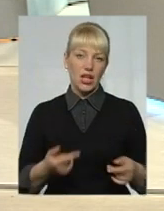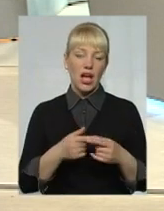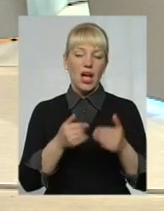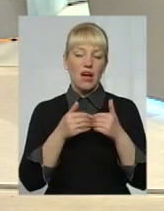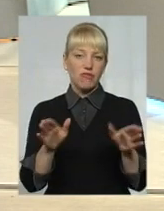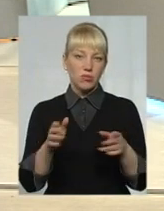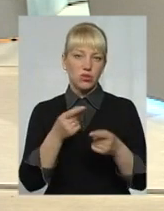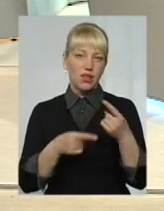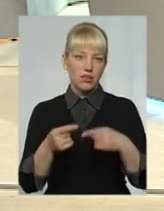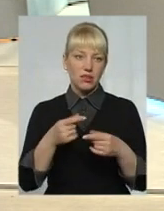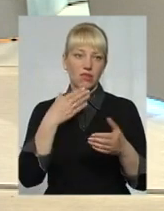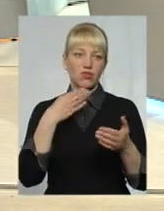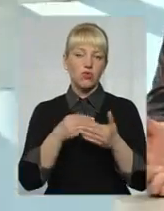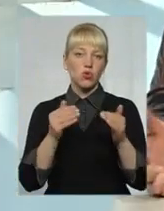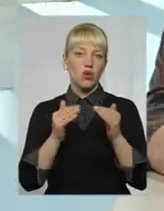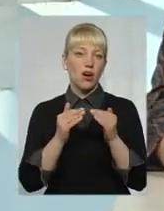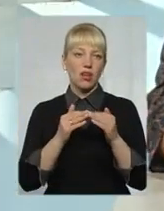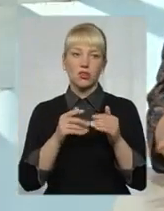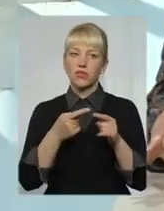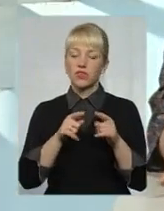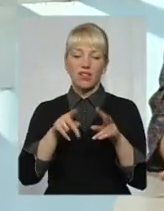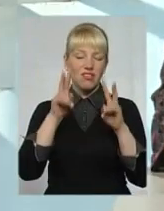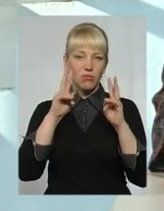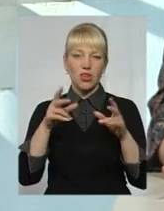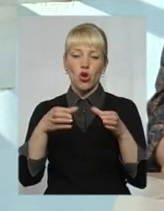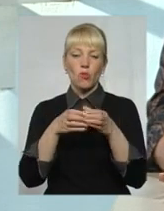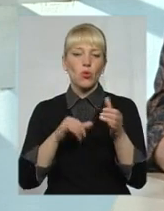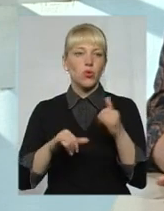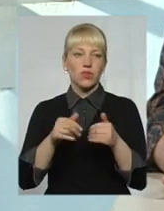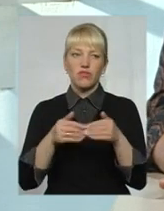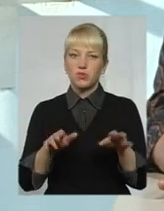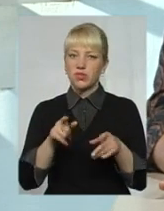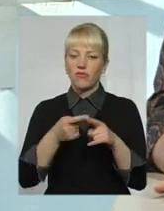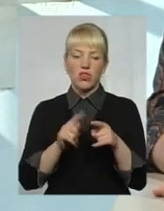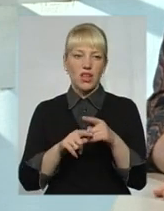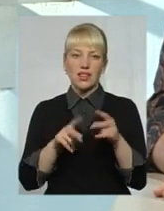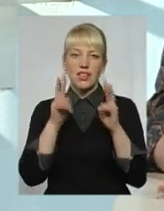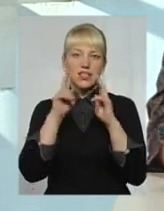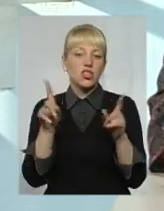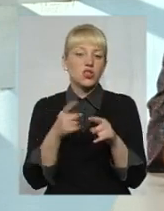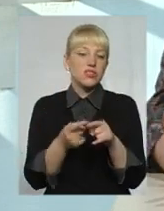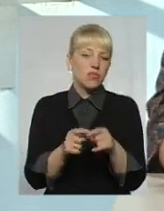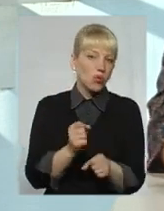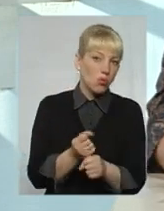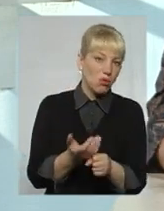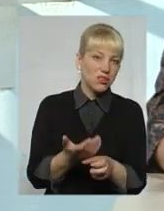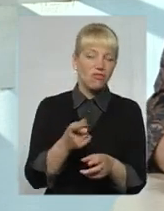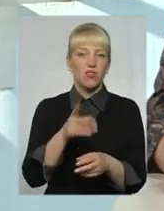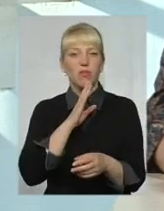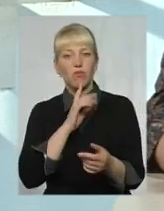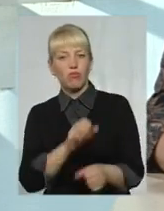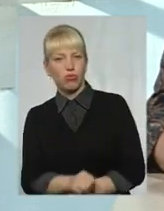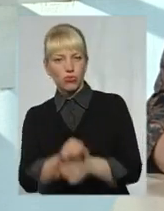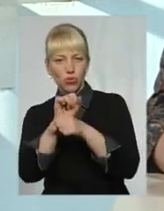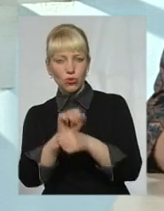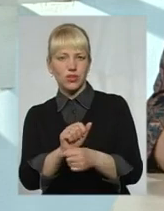в свою хату. Вона все рівно не вміє. І та громада, куди випустили, вона з нею не знає, що робити. Вона протестує, вона бунтує.